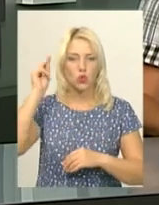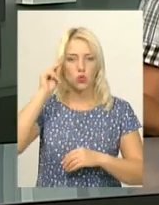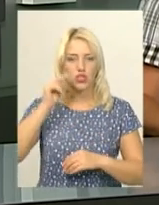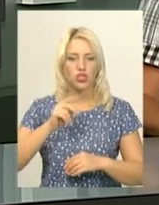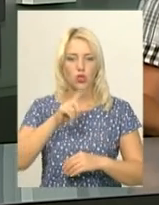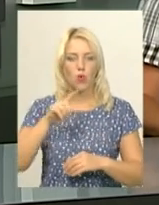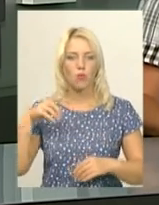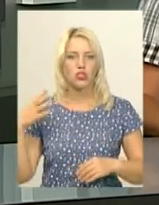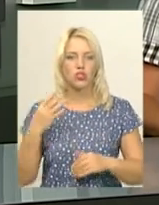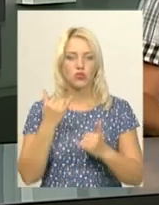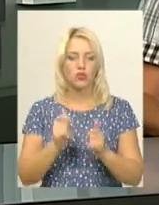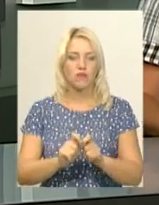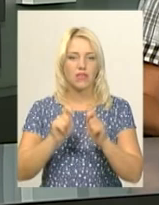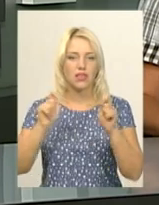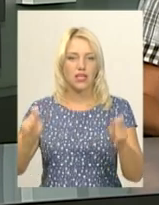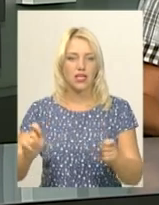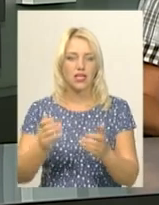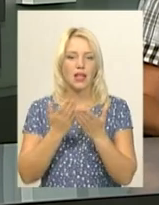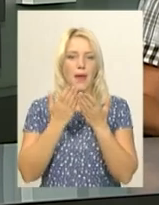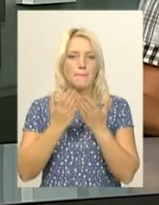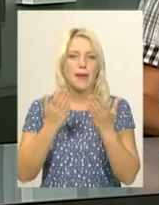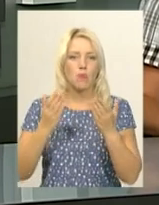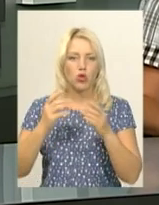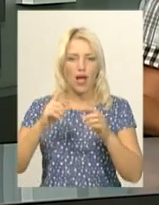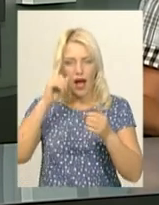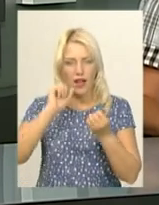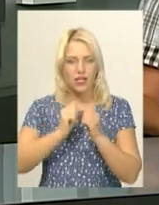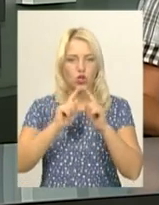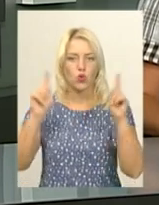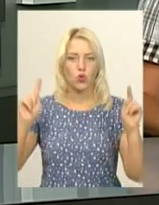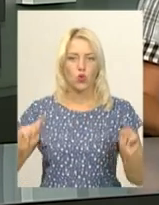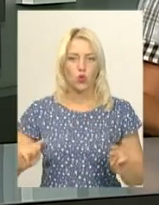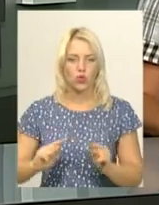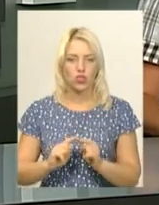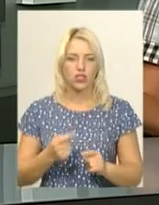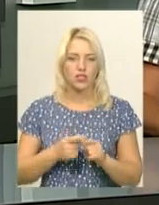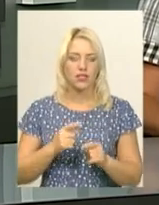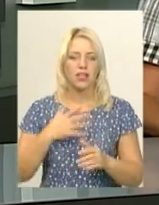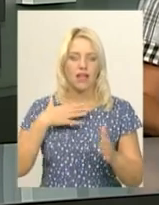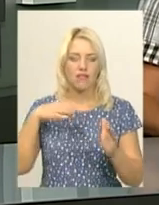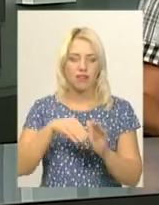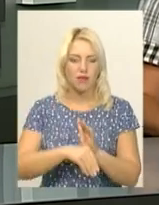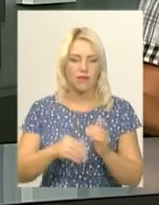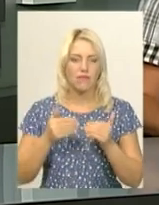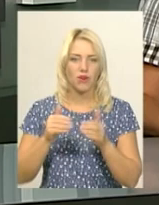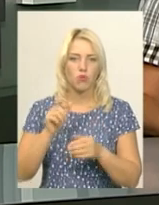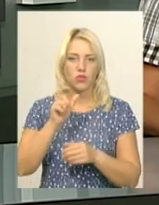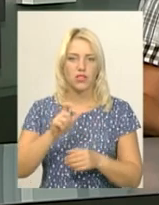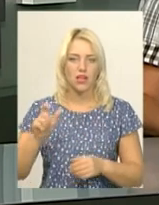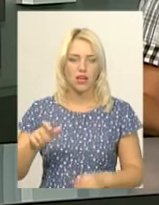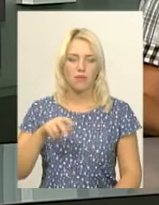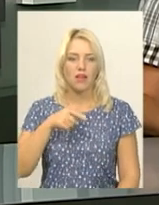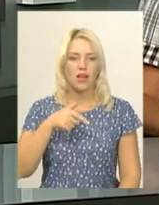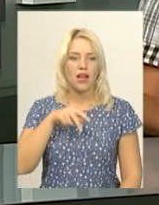сьогодні відкрили меморіальні дошки загиблим в зоні АТО випускникам навчального закладу. Це Руслан Ліщук, Дмитро Миколичук та Микола